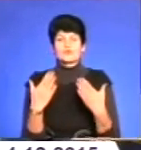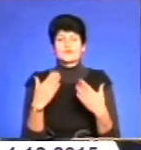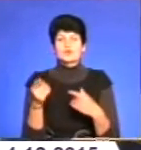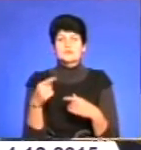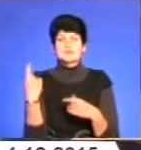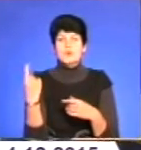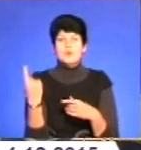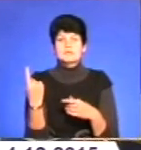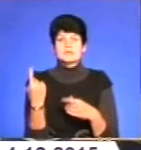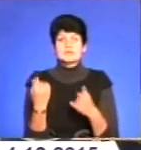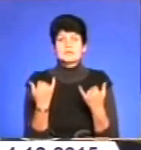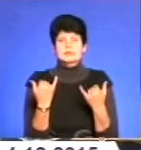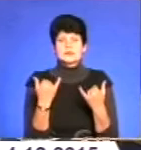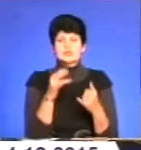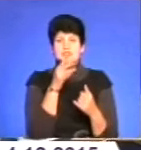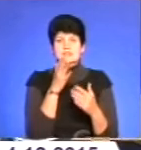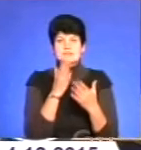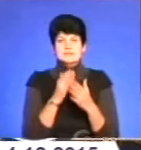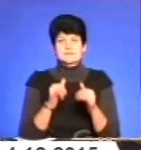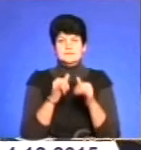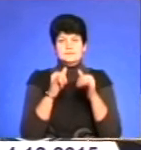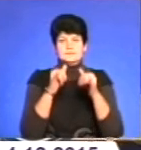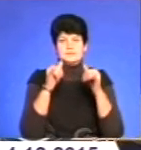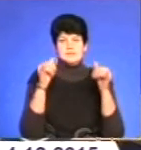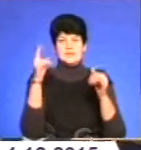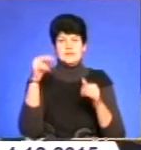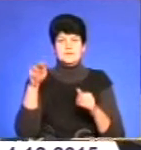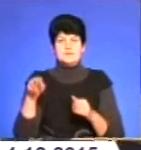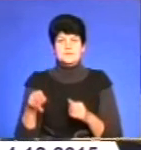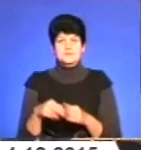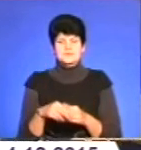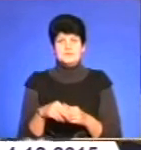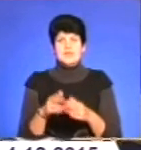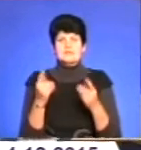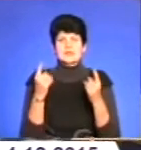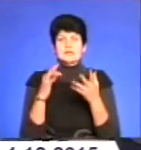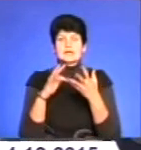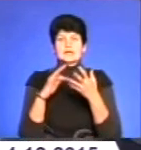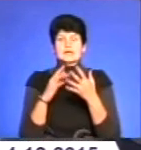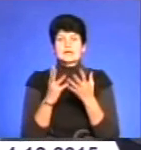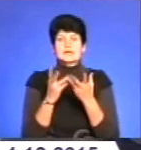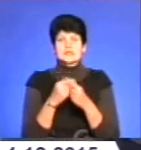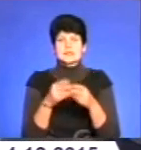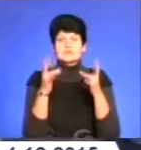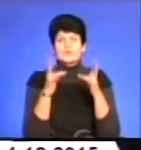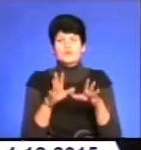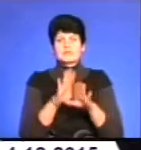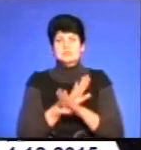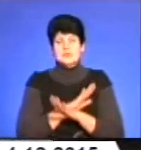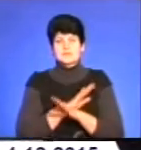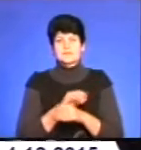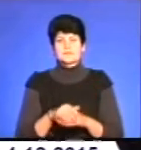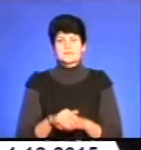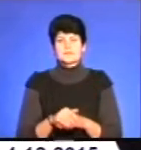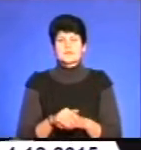області на даний час йде зростом по ДТП. Велика кількість і травмованих, і загиблих. А час